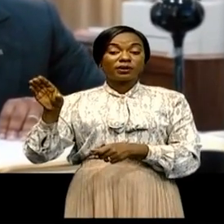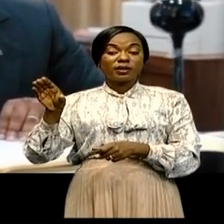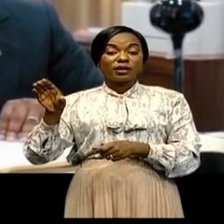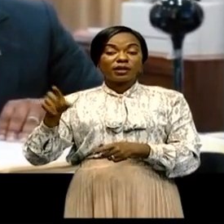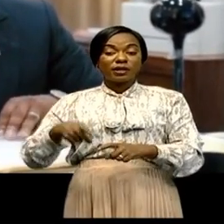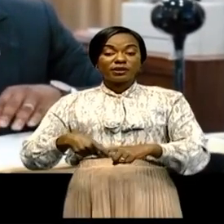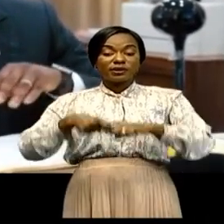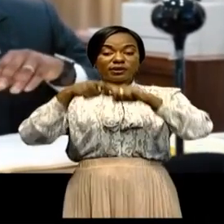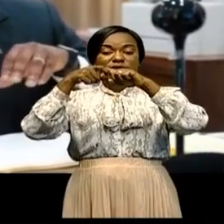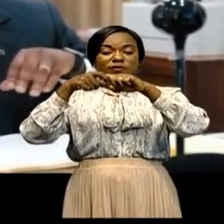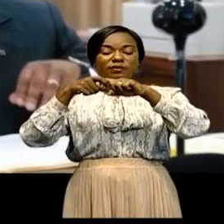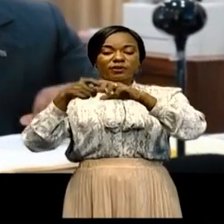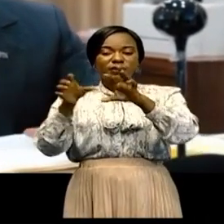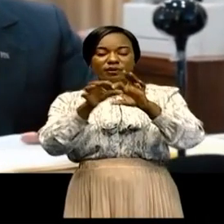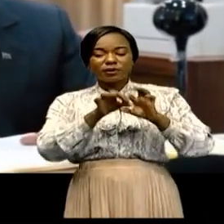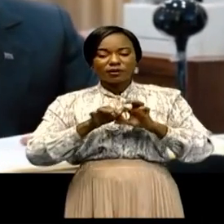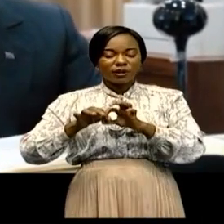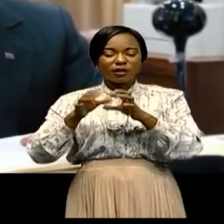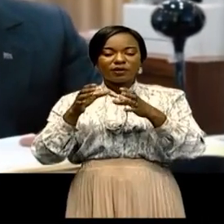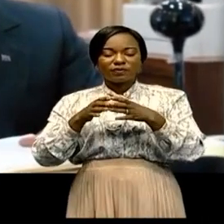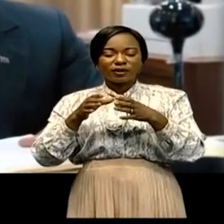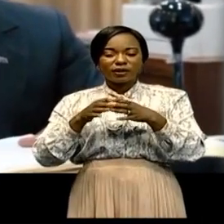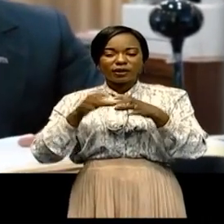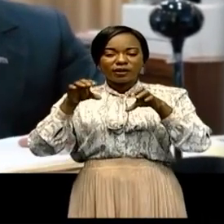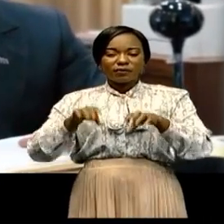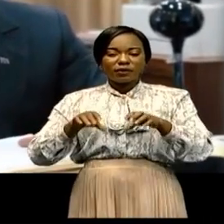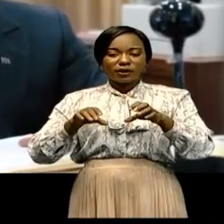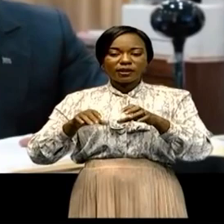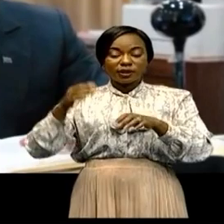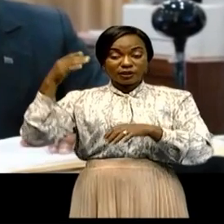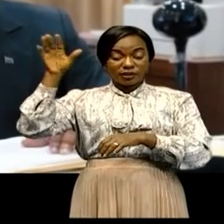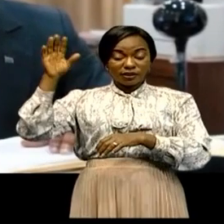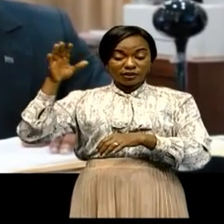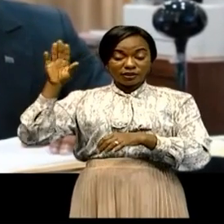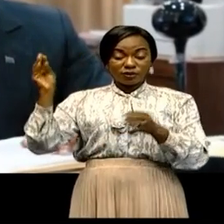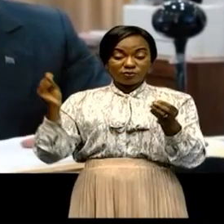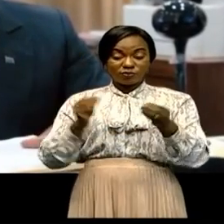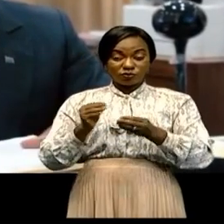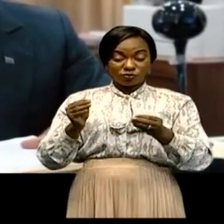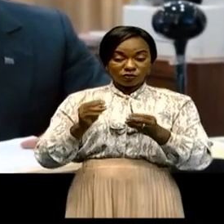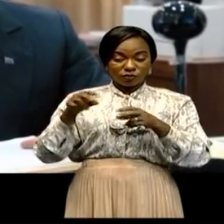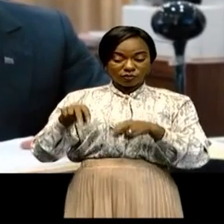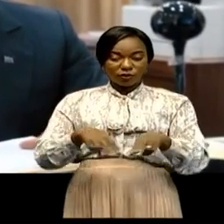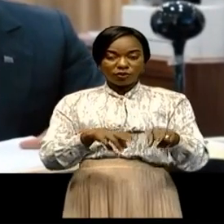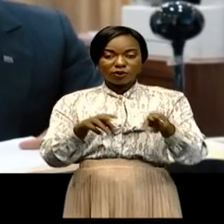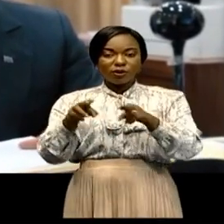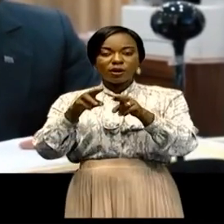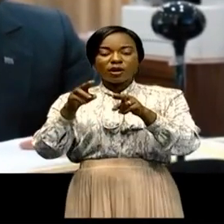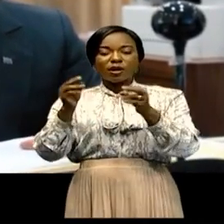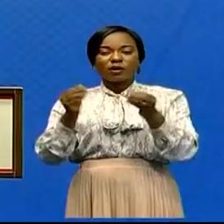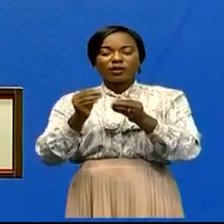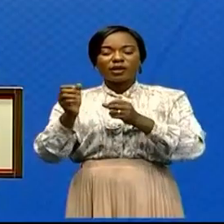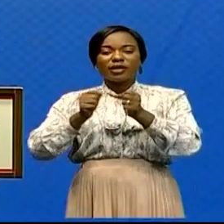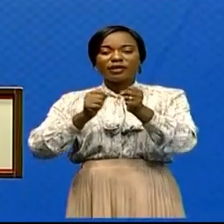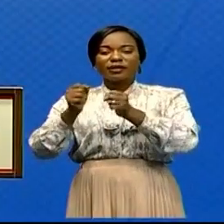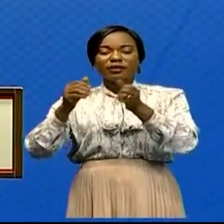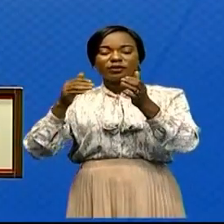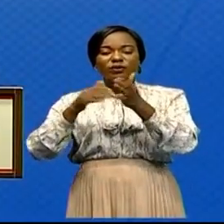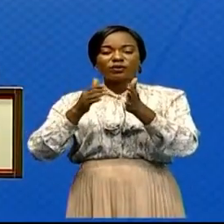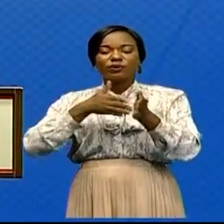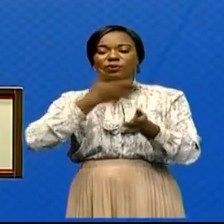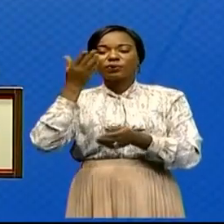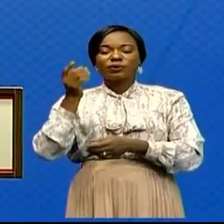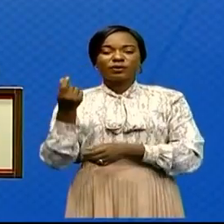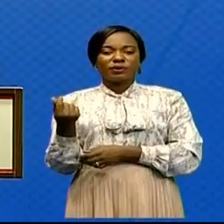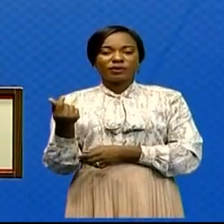relation de correspondance avec les banques étrangères présentant des carences stratégiques en matière de lutte contre les blanchiments de